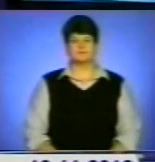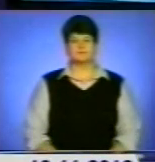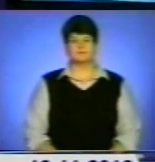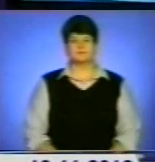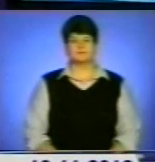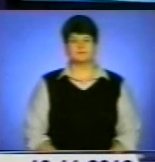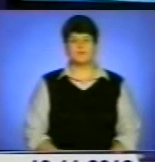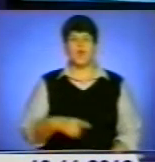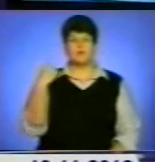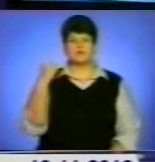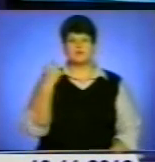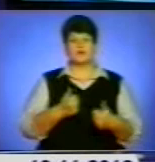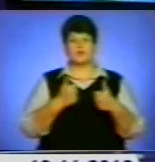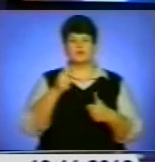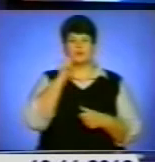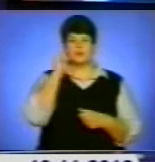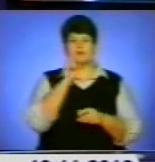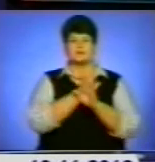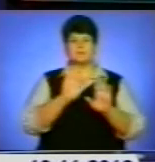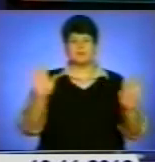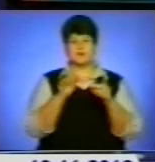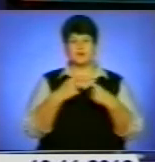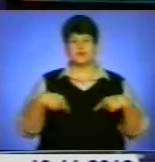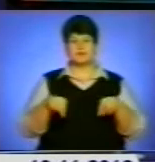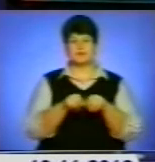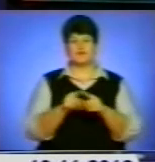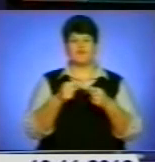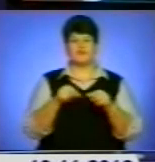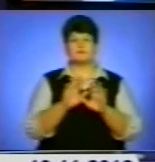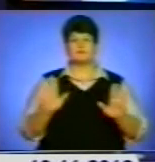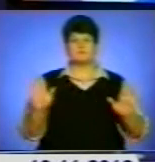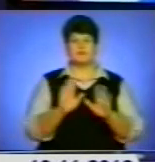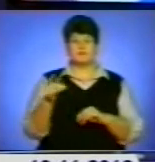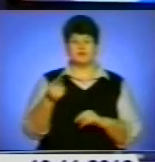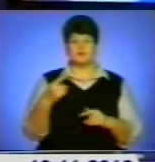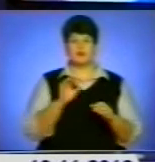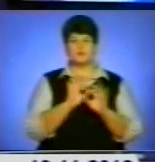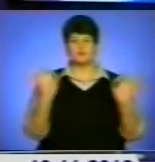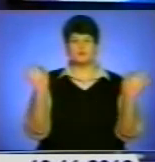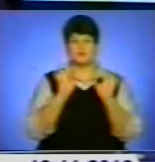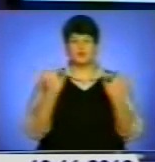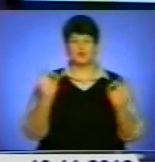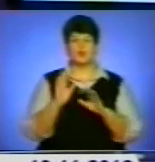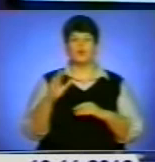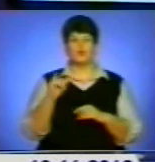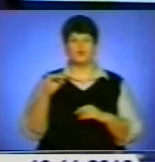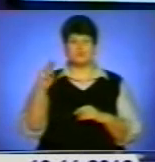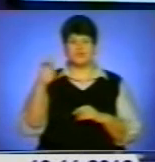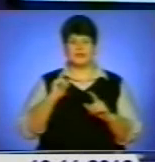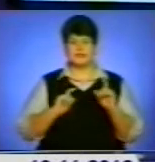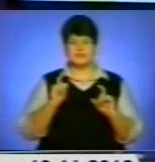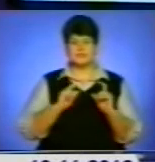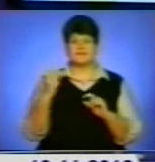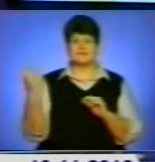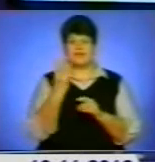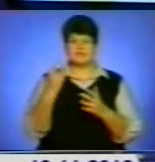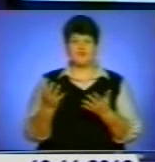Обласний конкурс української пісні, організований відділом співу Тернопільського музичного училища імені Соломії Крушельницької, втреті